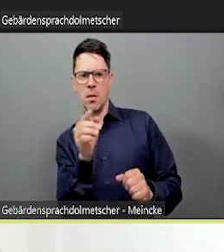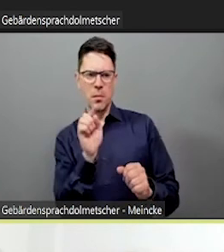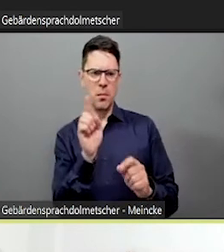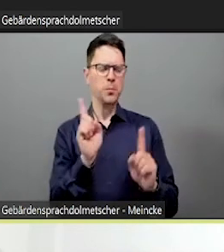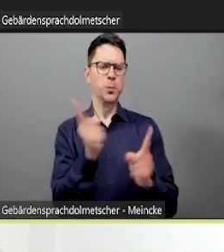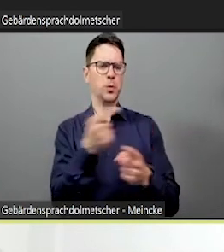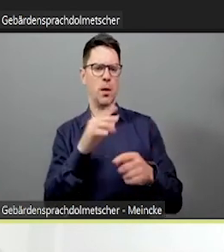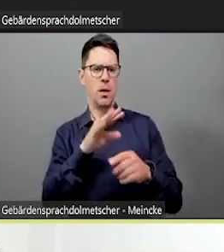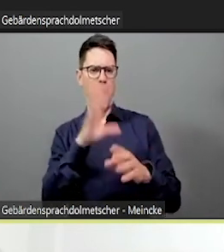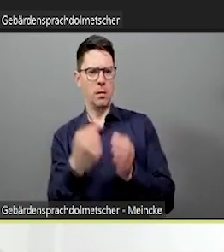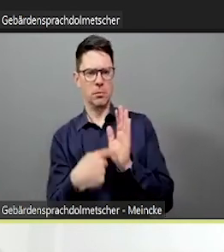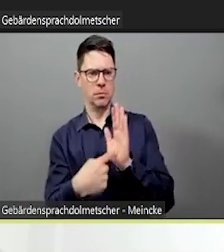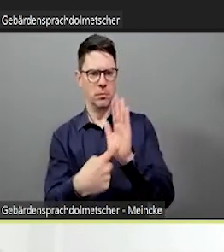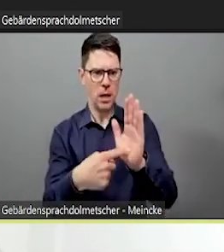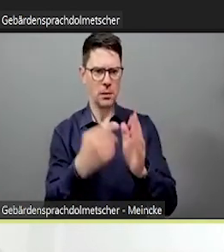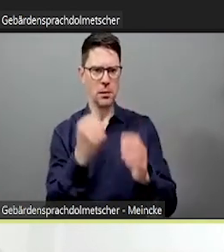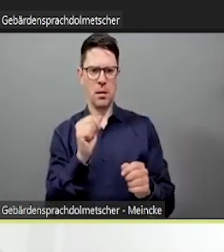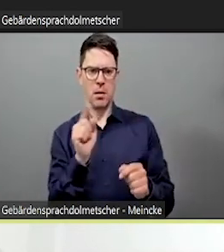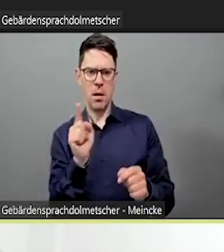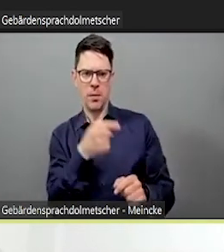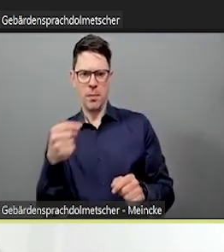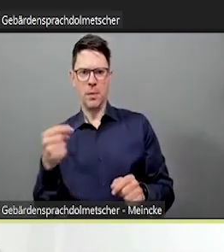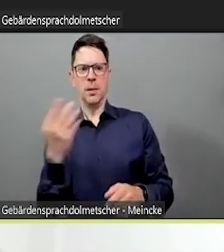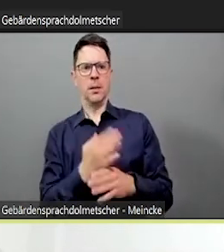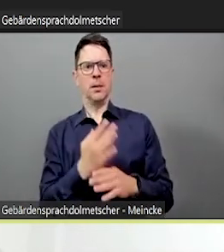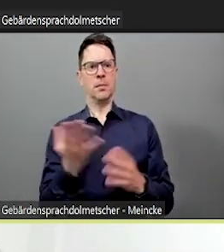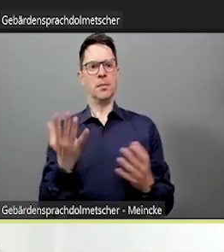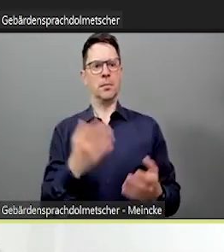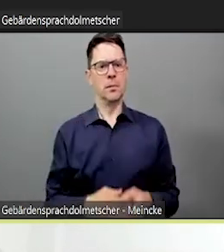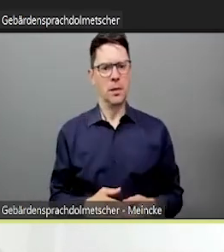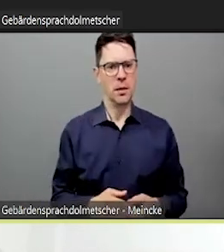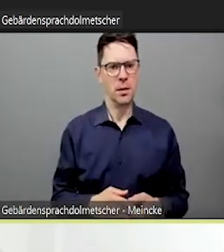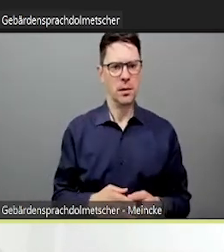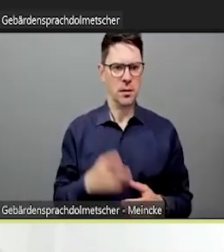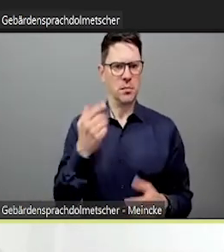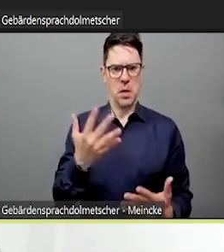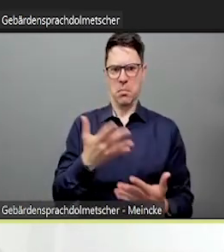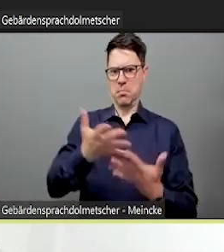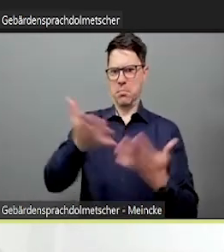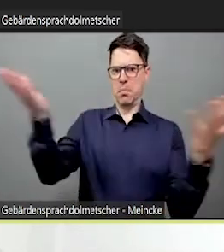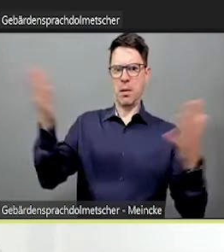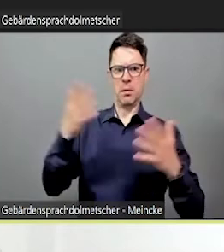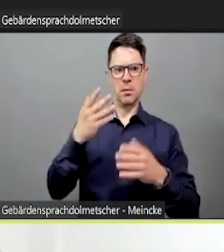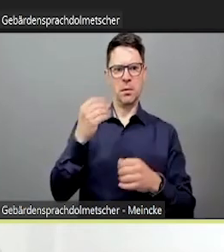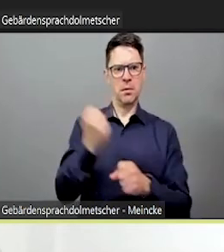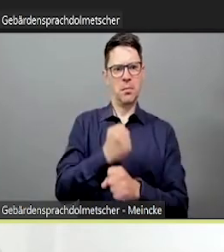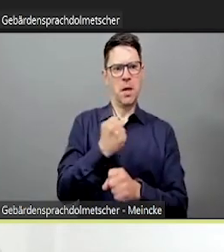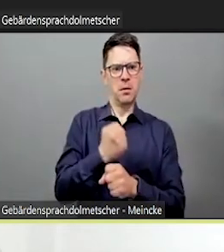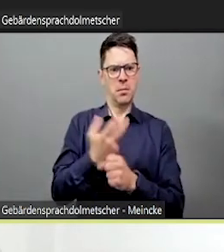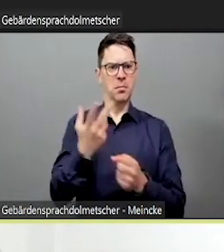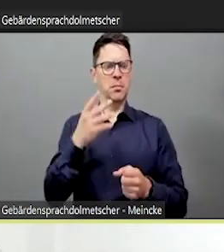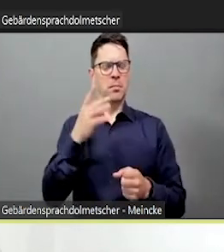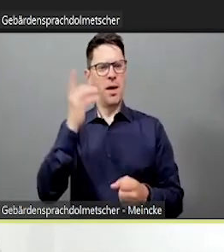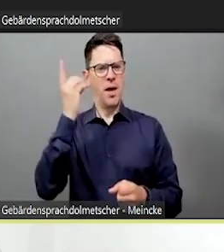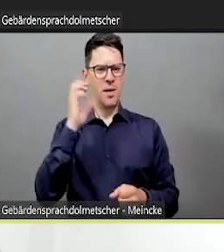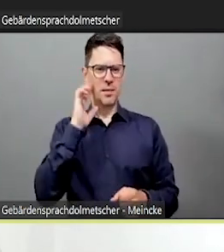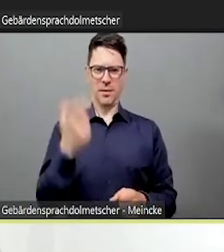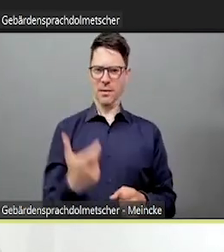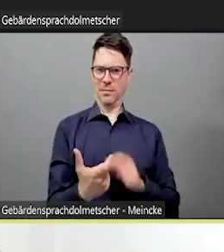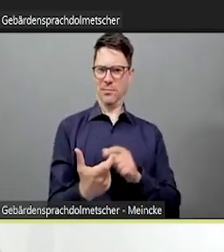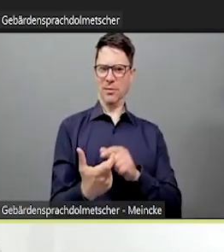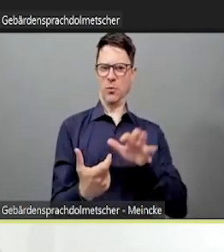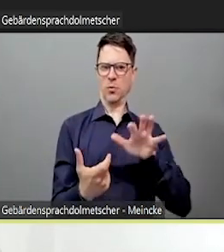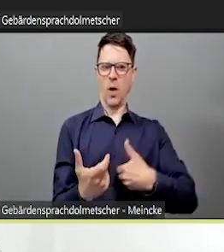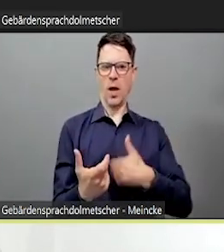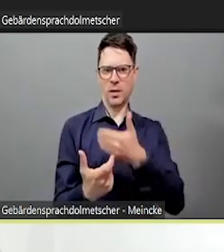oder so. Haben es vielleicht auch mehrere und kommen direkt ins Gespräch. Funktioniert eigentlich auch sehr gut. Oder sowas wie poste die Aussicht aus